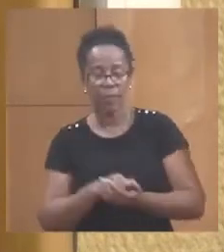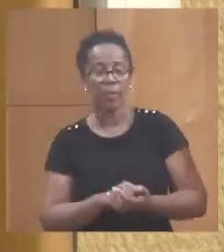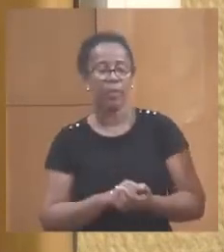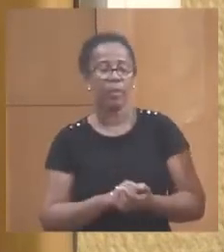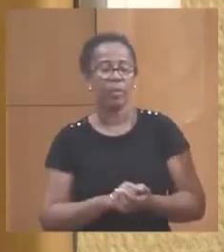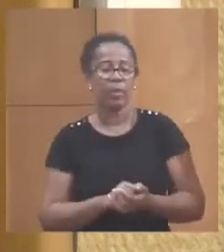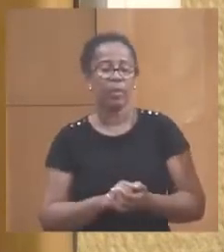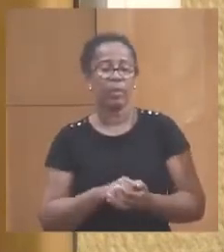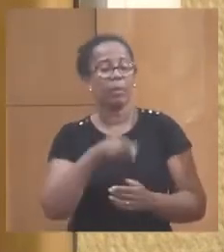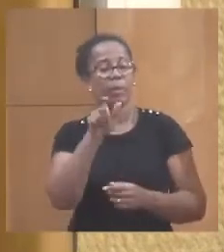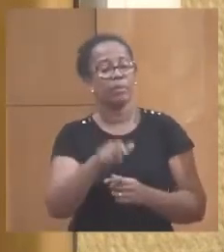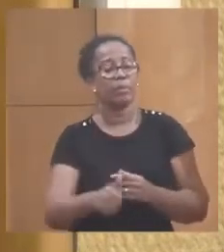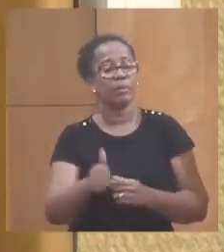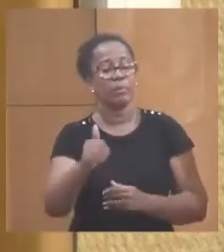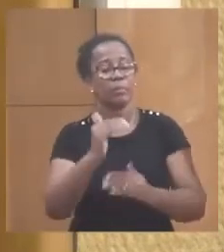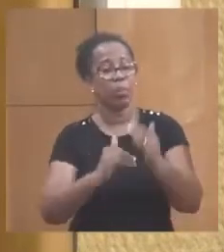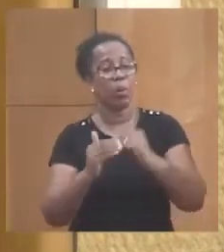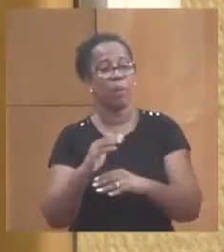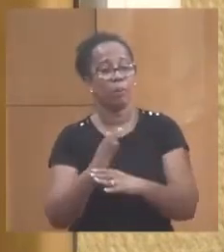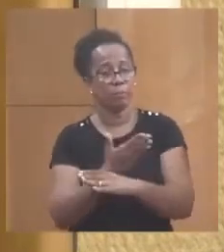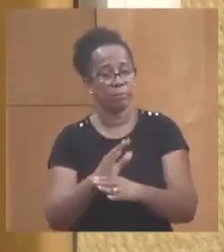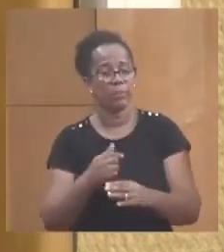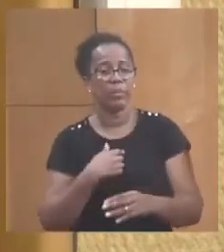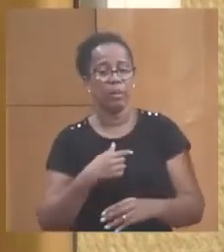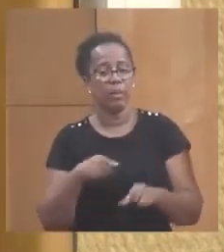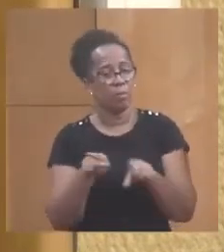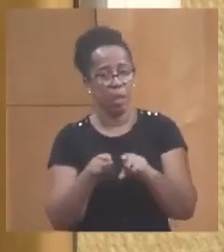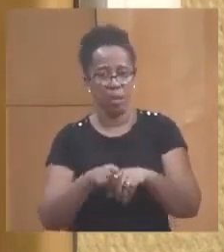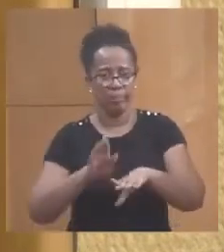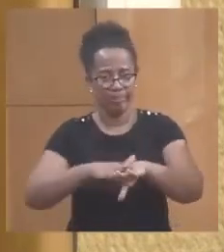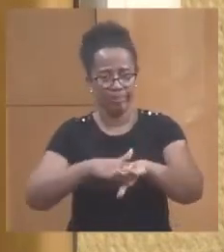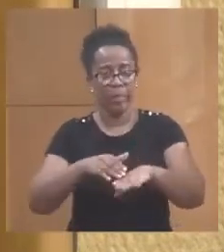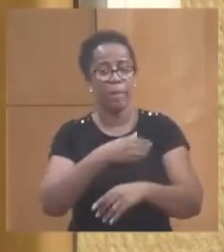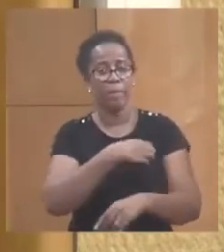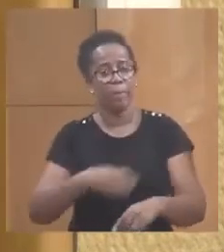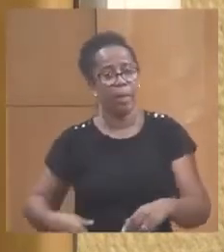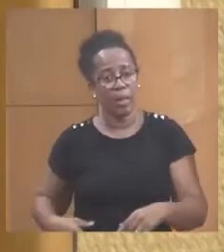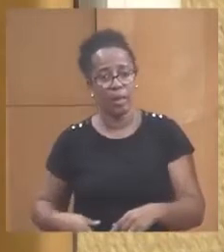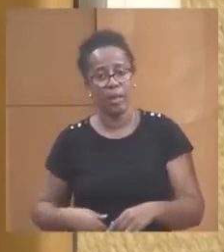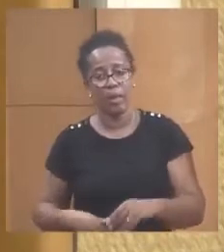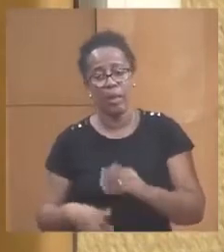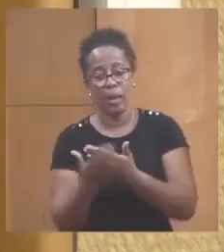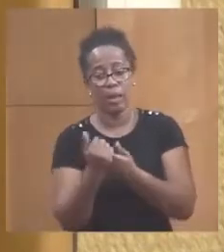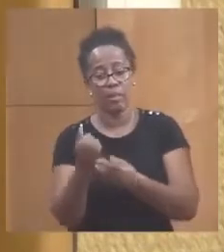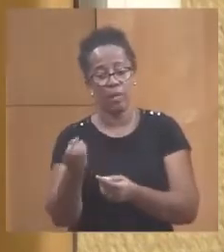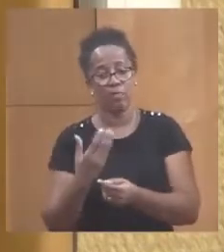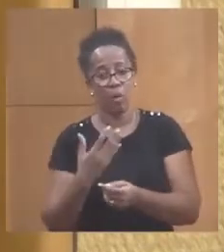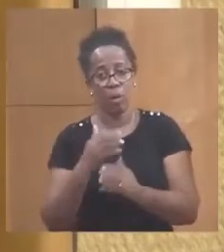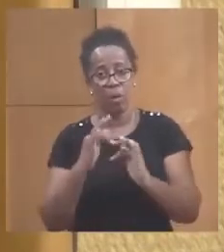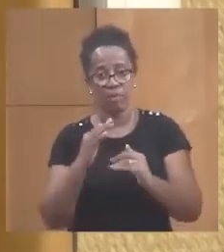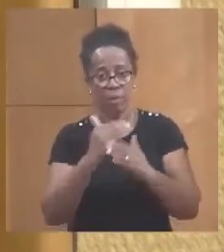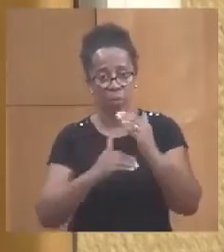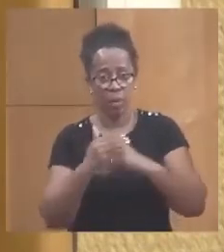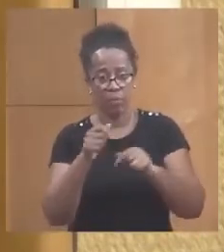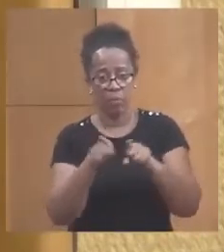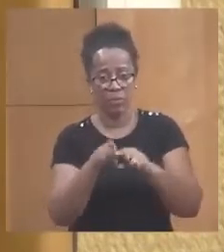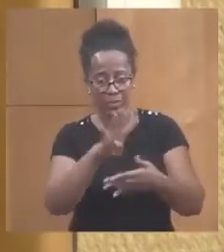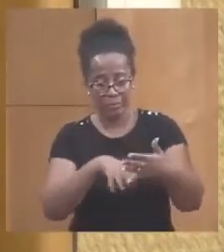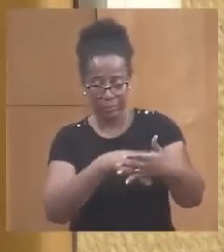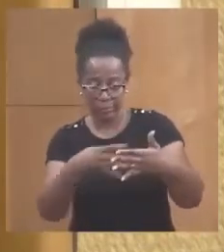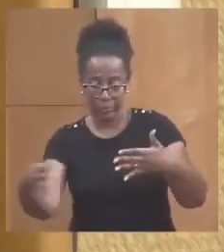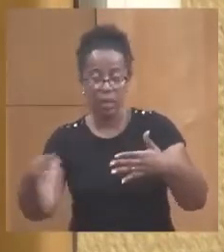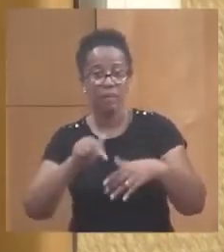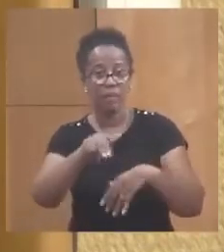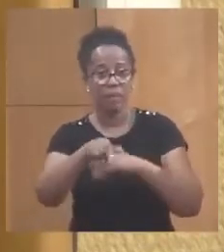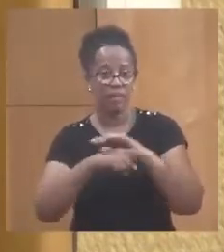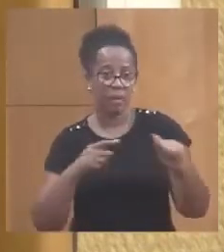nous avons été appelés par le maire et nous lui avons adressé un courrier sur le programme et le calendrier qui va être réalisé.